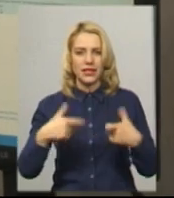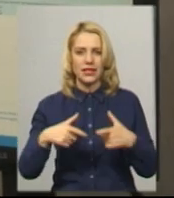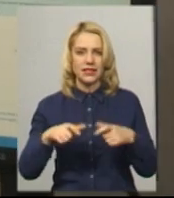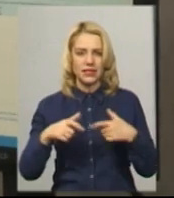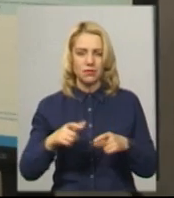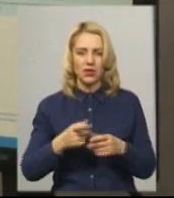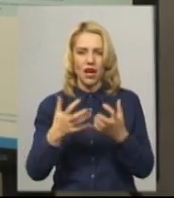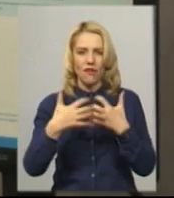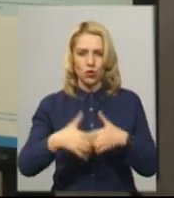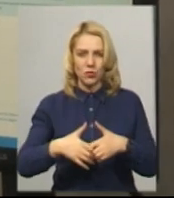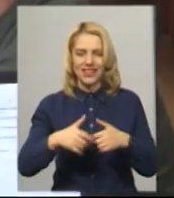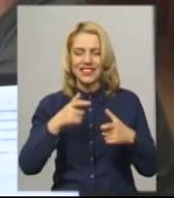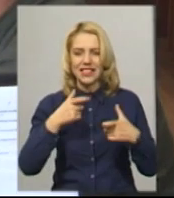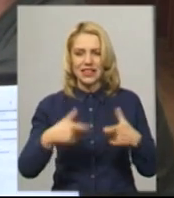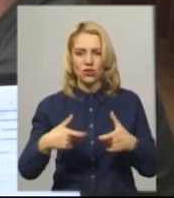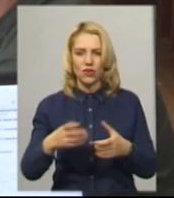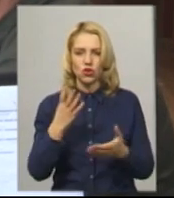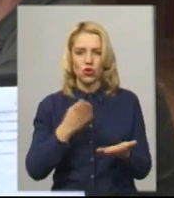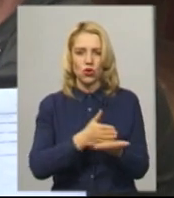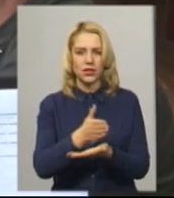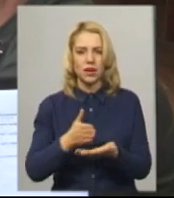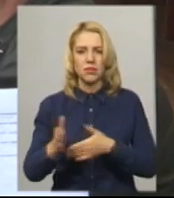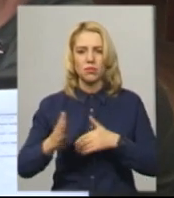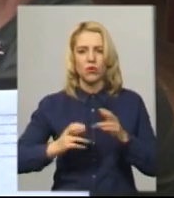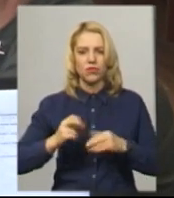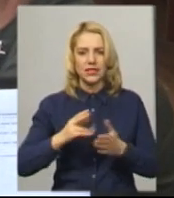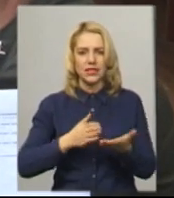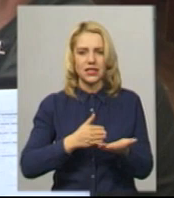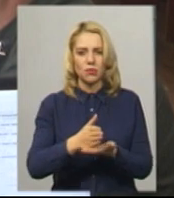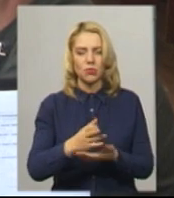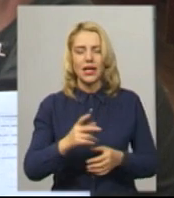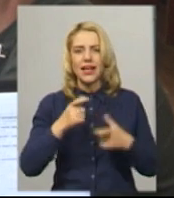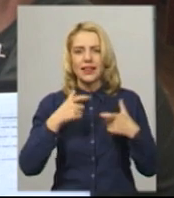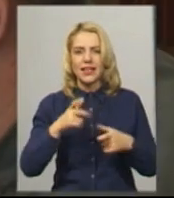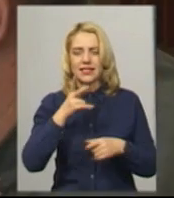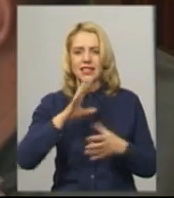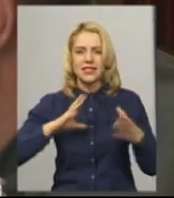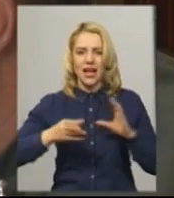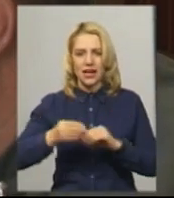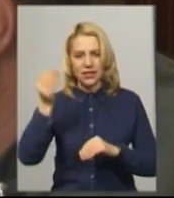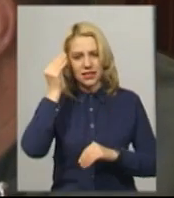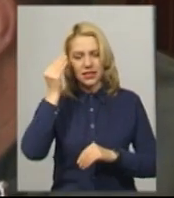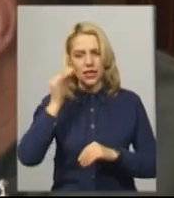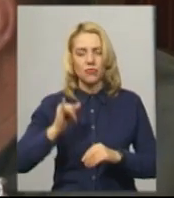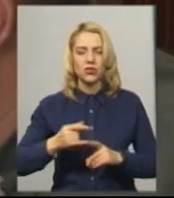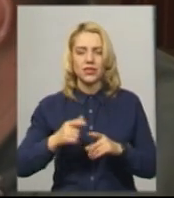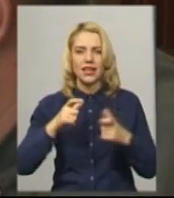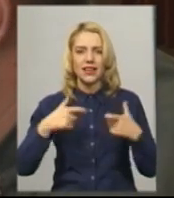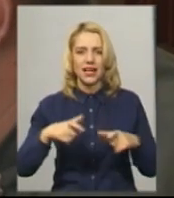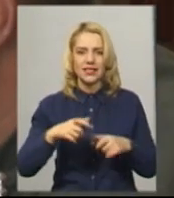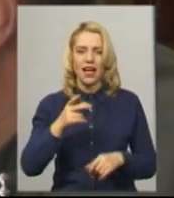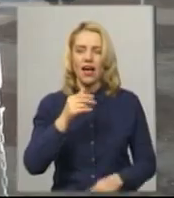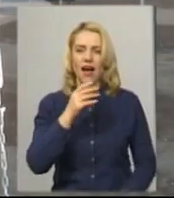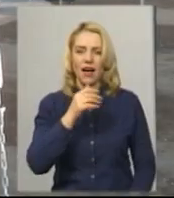автоматизоване тестування з чотирьох напрямків, професійне спрямування, тест на загальні здібності, а також тест з англійською та